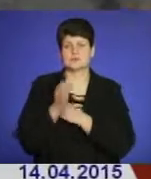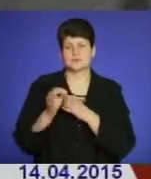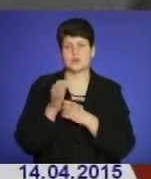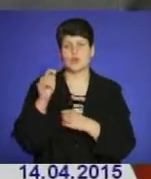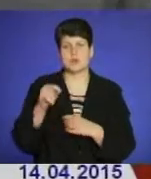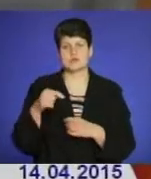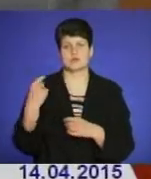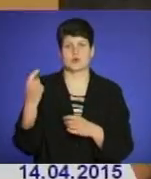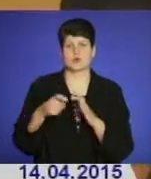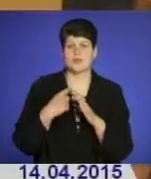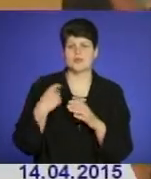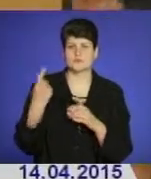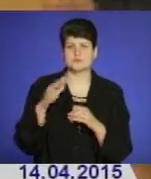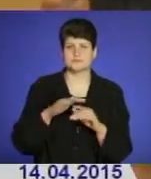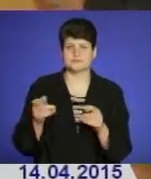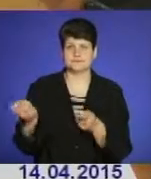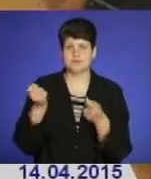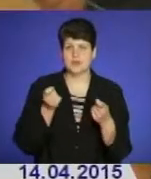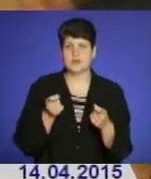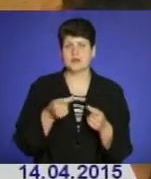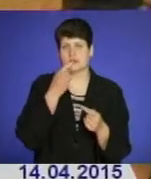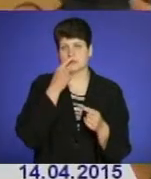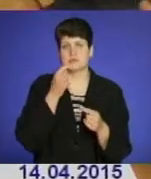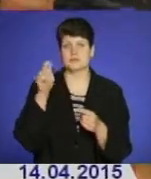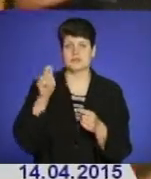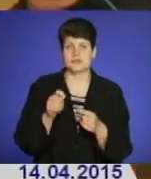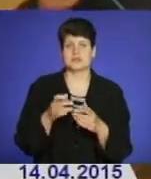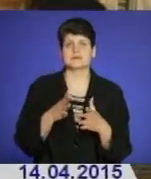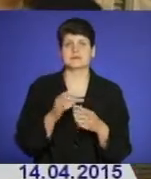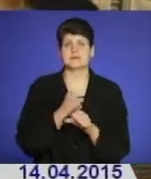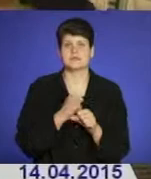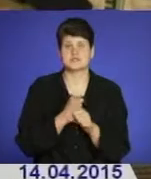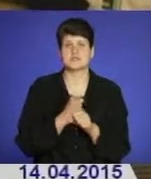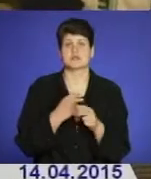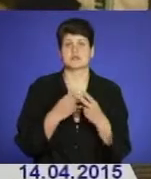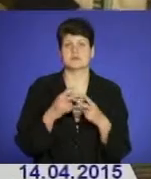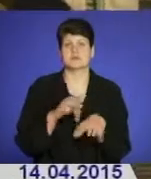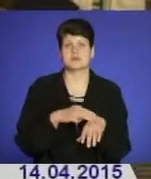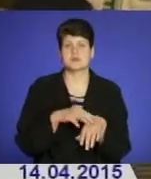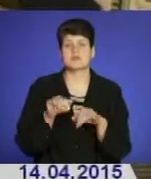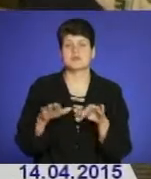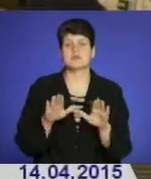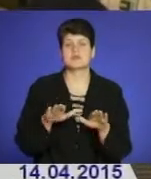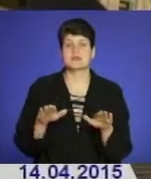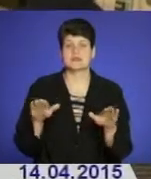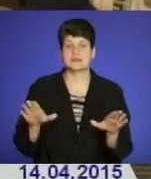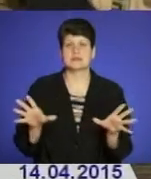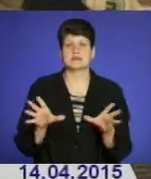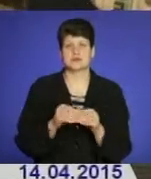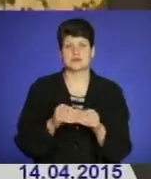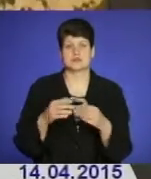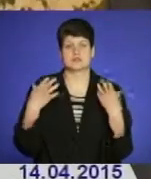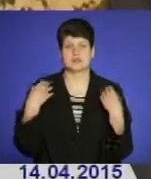Донецької областей. Напередодні свята Пасхи до них завітали співробітники сектору кримінальної міліції у справах дітей на чолі з начальником Петром